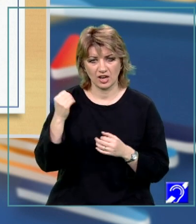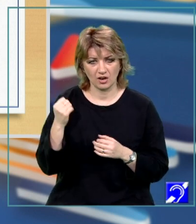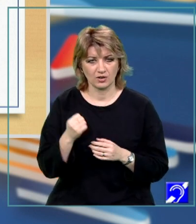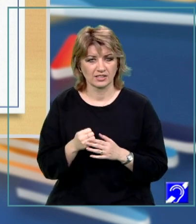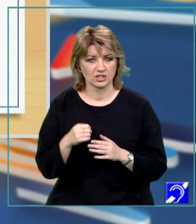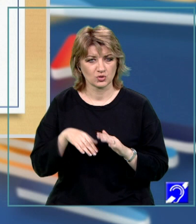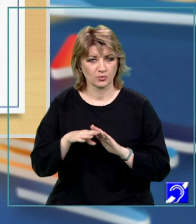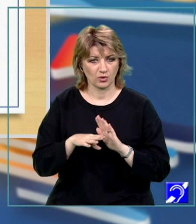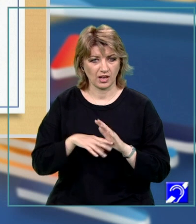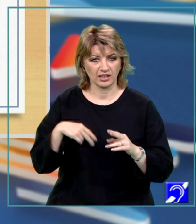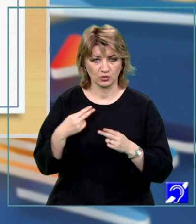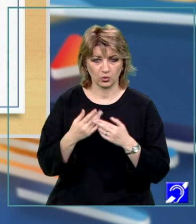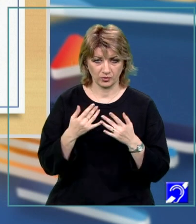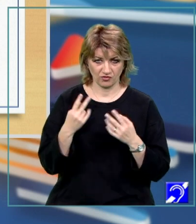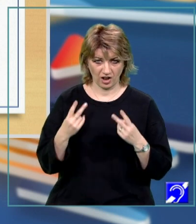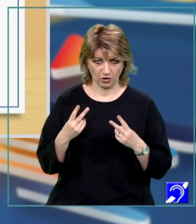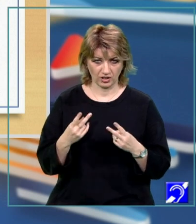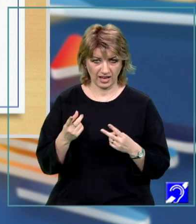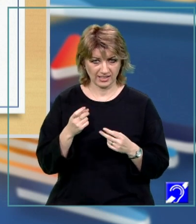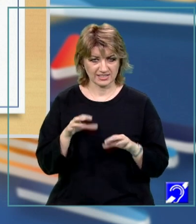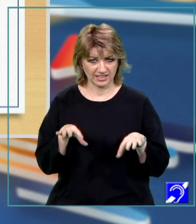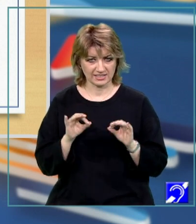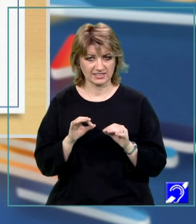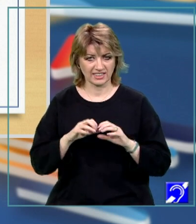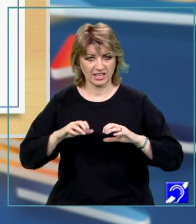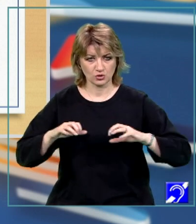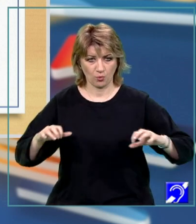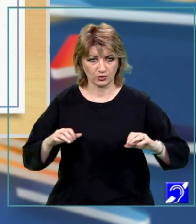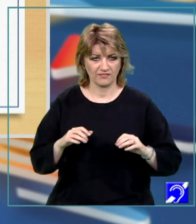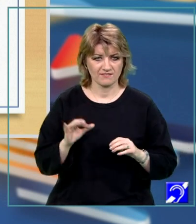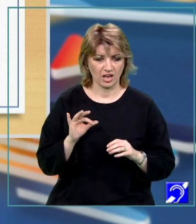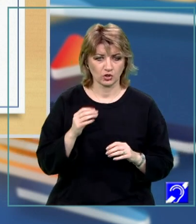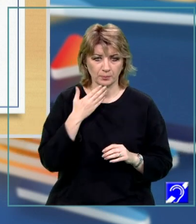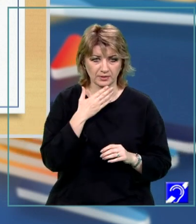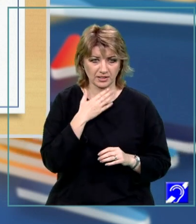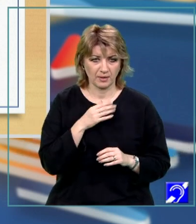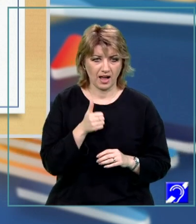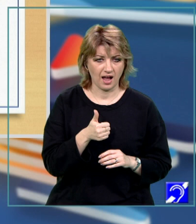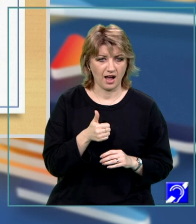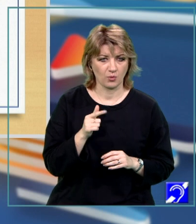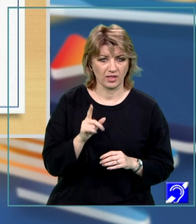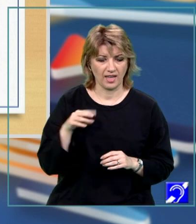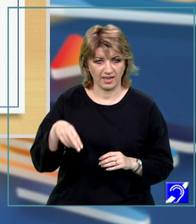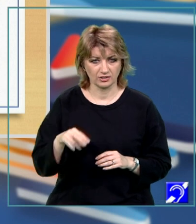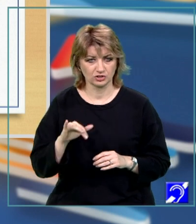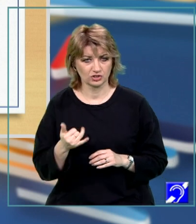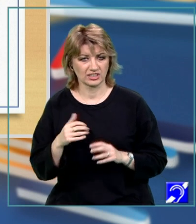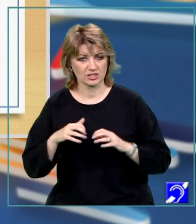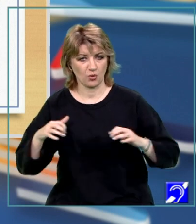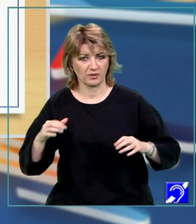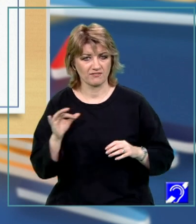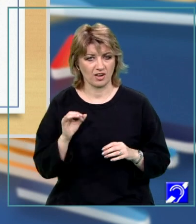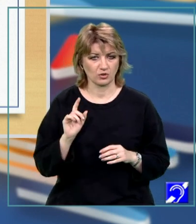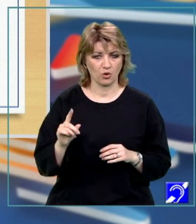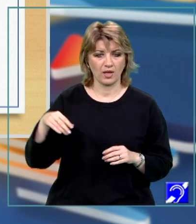valorilor prime, care se regăsesc atât în descompunerea în factor prime ai lui N,